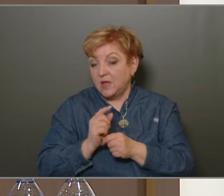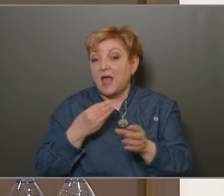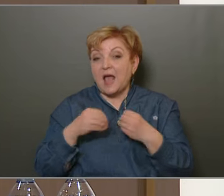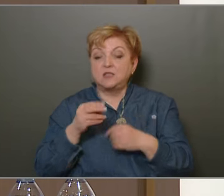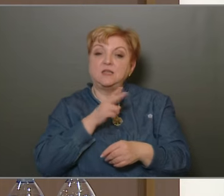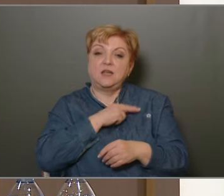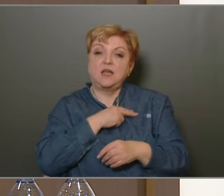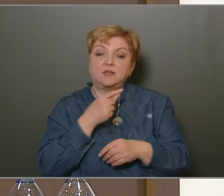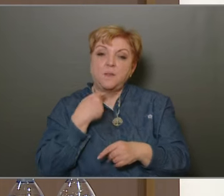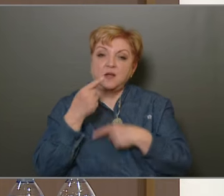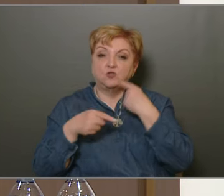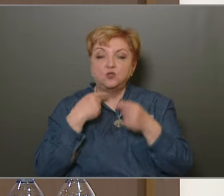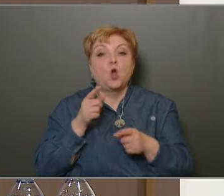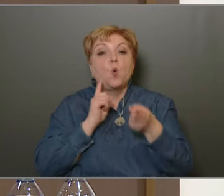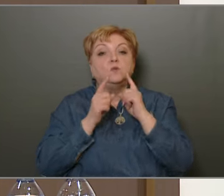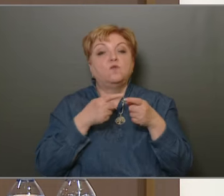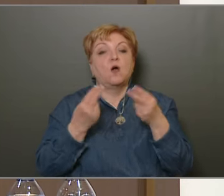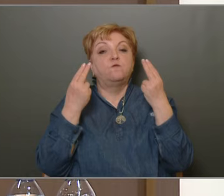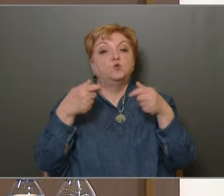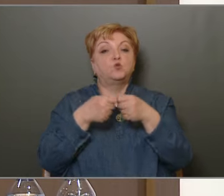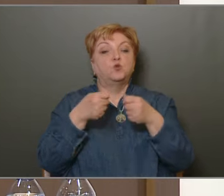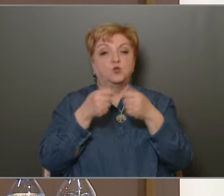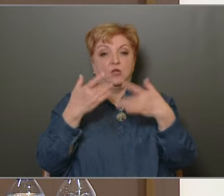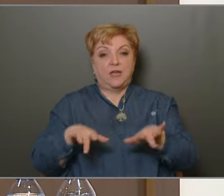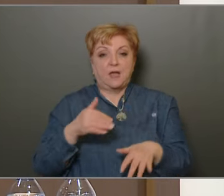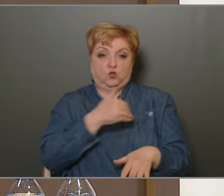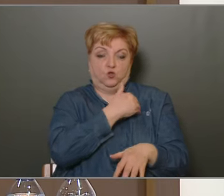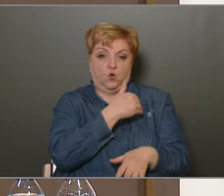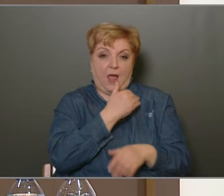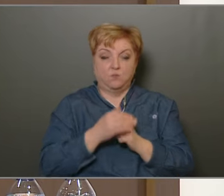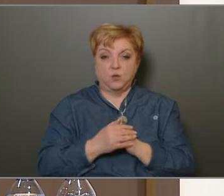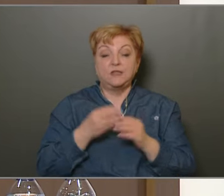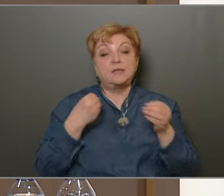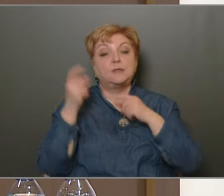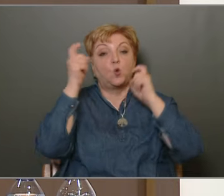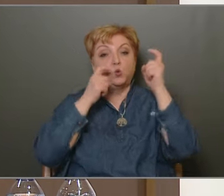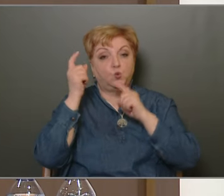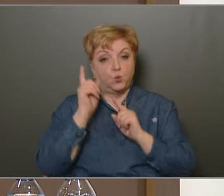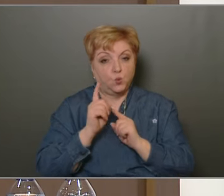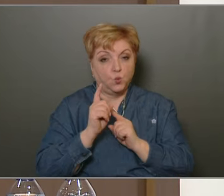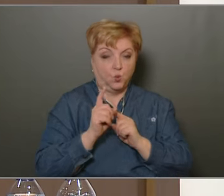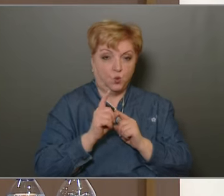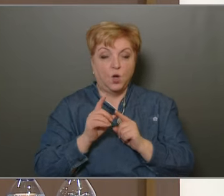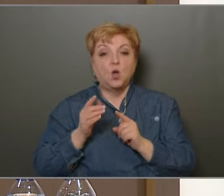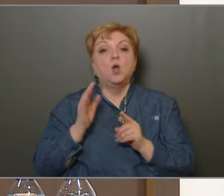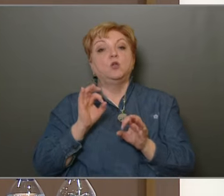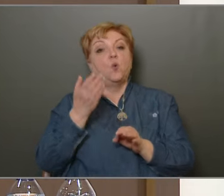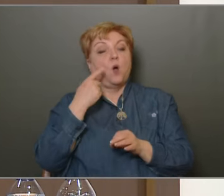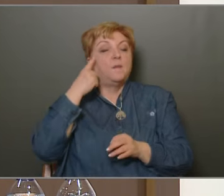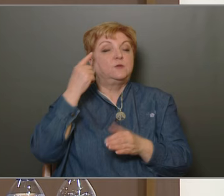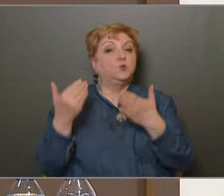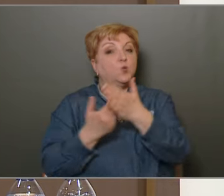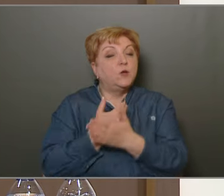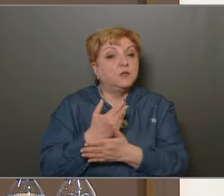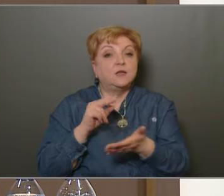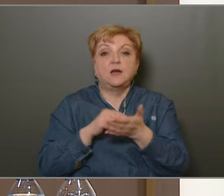azért érdemes leszögezni. Az udvart, ez egy fontos közösségi hely az iskolákban, ezért is gondoljuk azt, hogy jó, hogyha ezeket meg